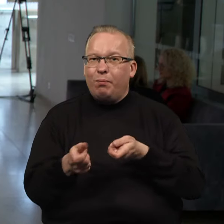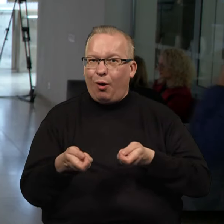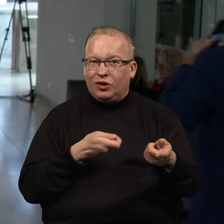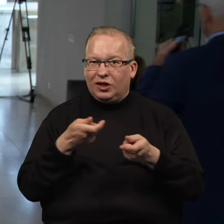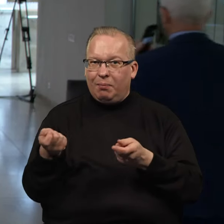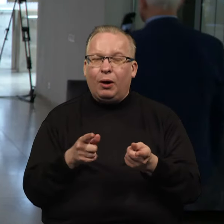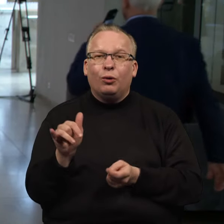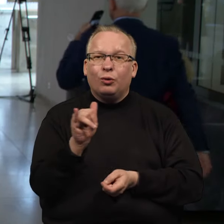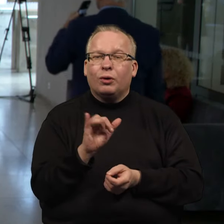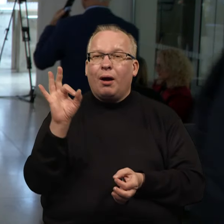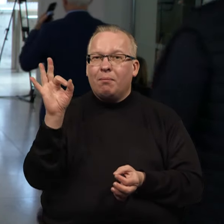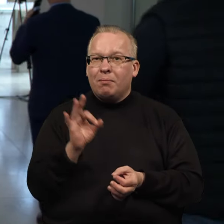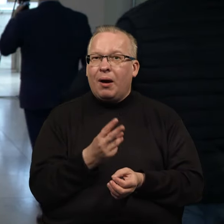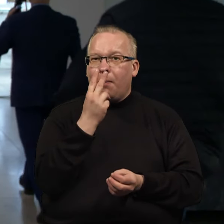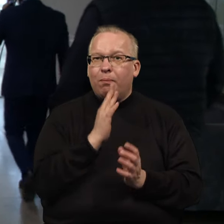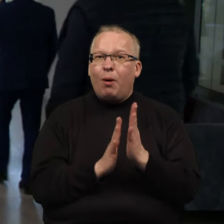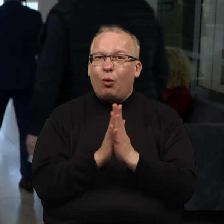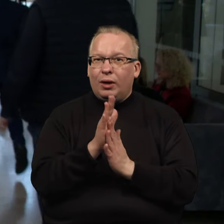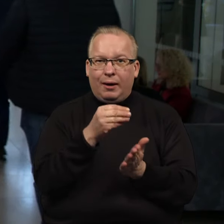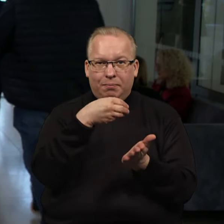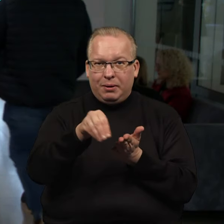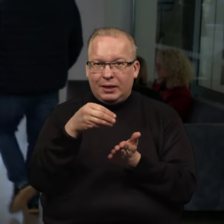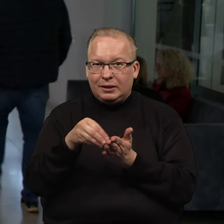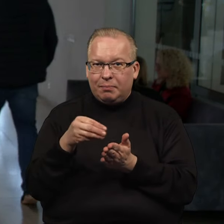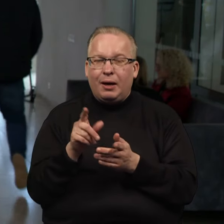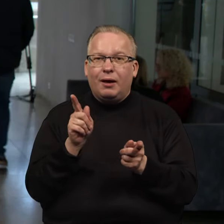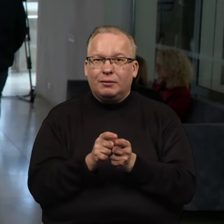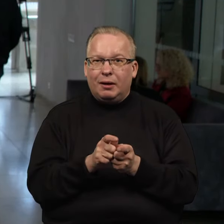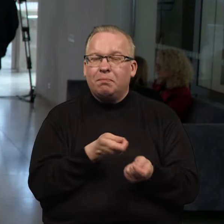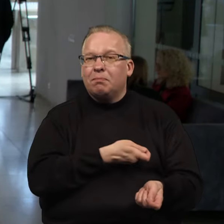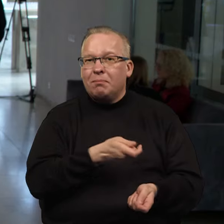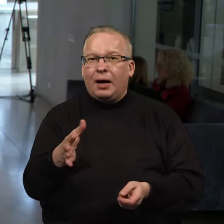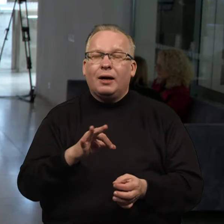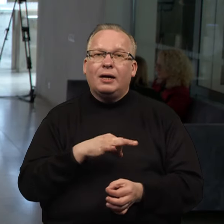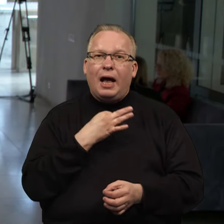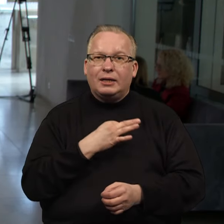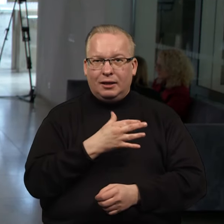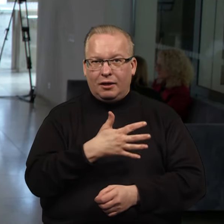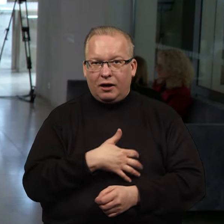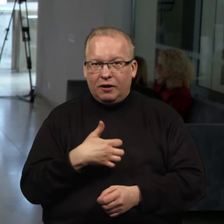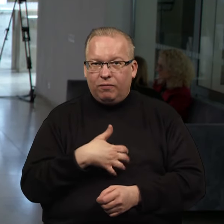toks, kur dažniausiai paugliai prisipirka, brieždžia met ant žemės, gazdina gyvūnus, patys save,